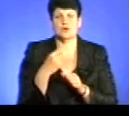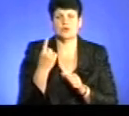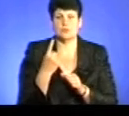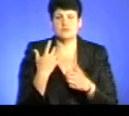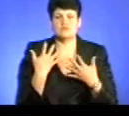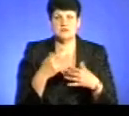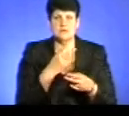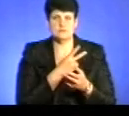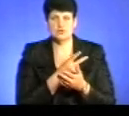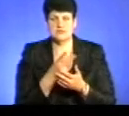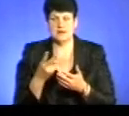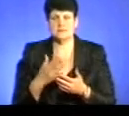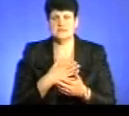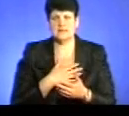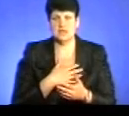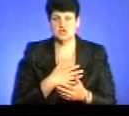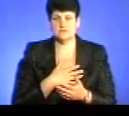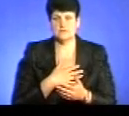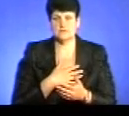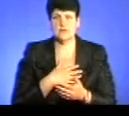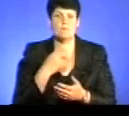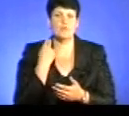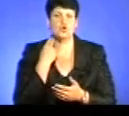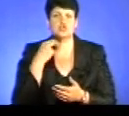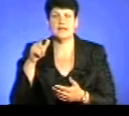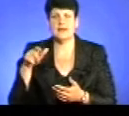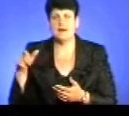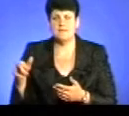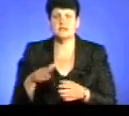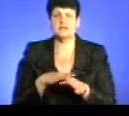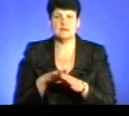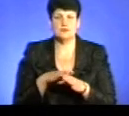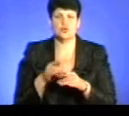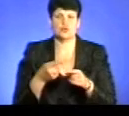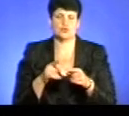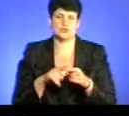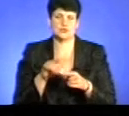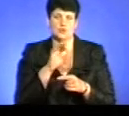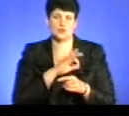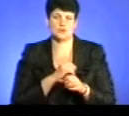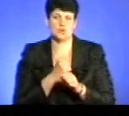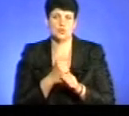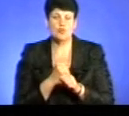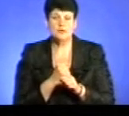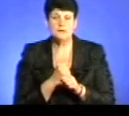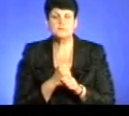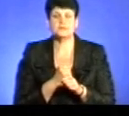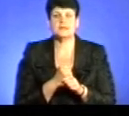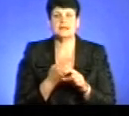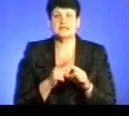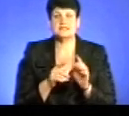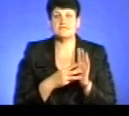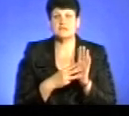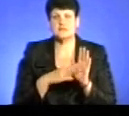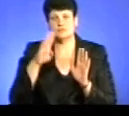вже спостерігаємо за нашими боржниками, які виконують такі суспільно корисні роботи. Це вісім